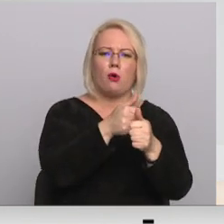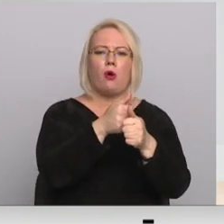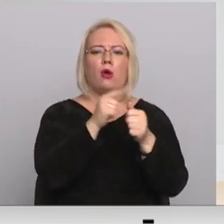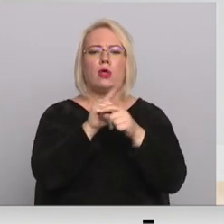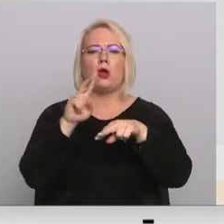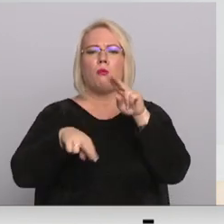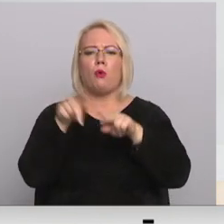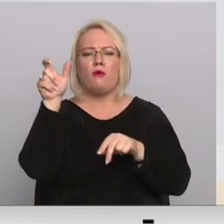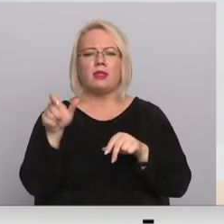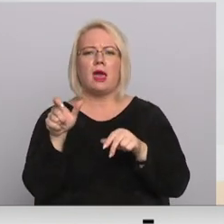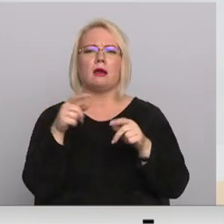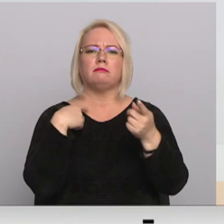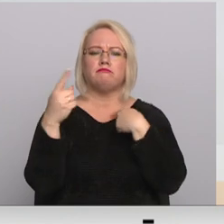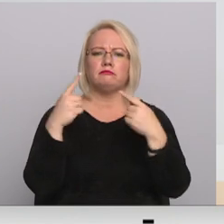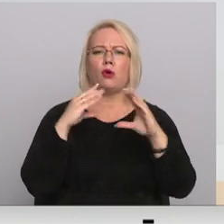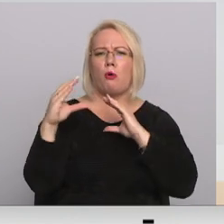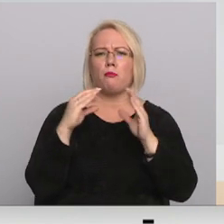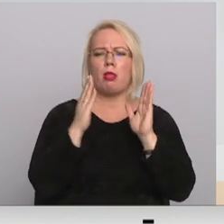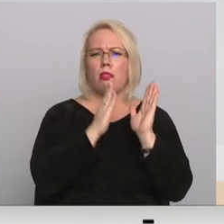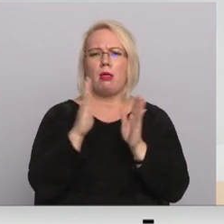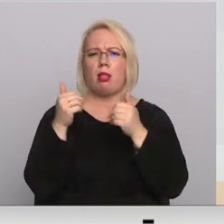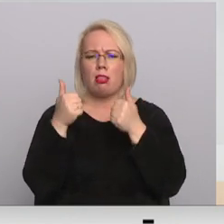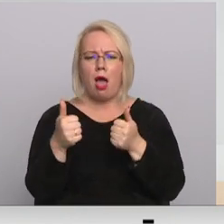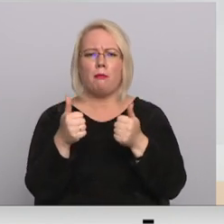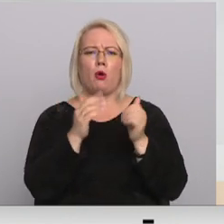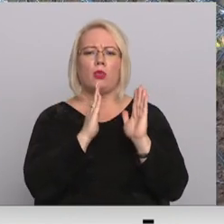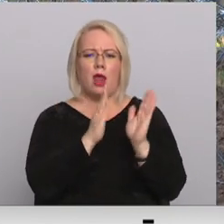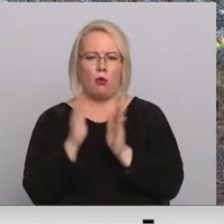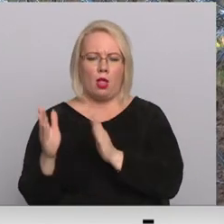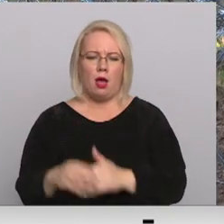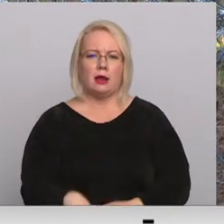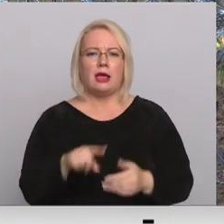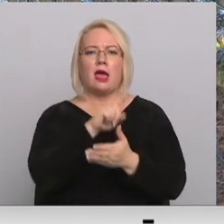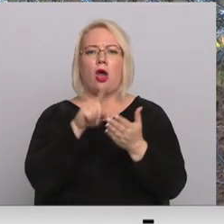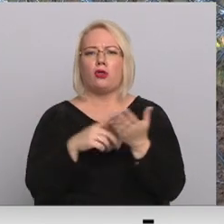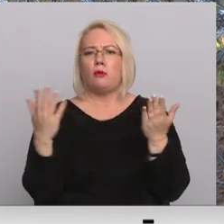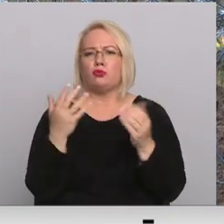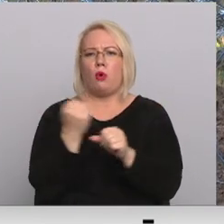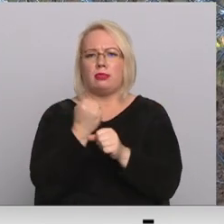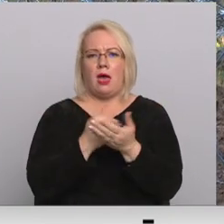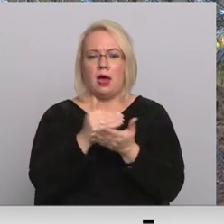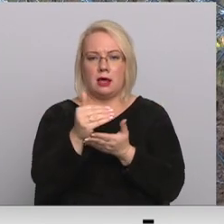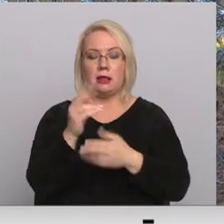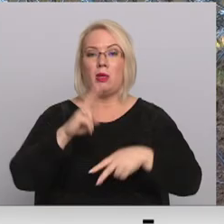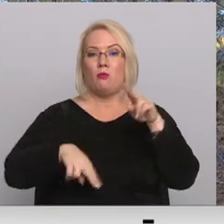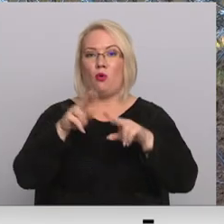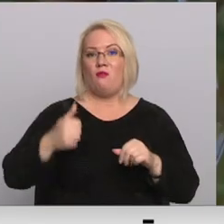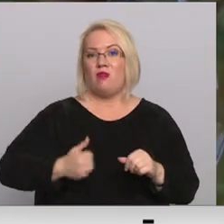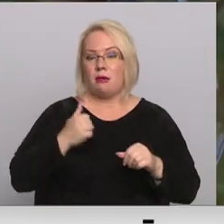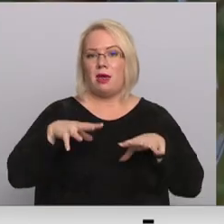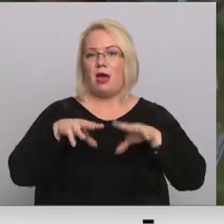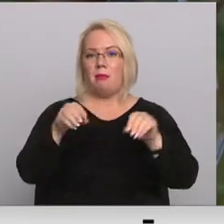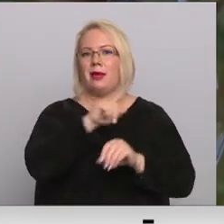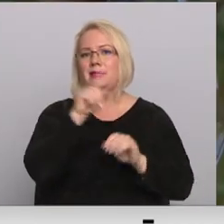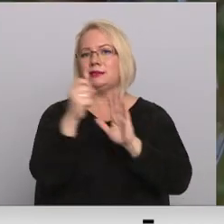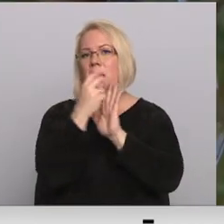par kādam strīdīgām vietām, to līdz nāk fotofiksācijas un jautājumu, ko darīt. Būvniekam darbi būtu jāpabeic līdz 18. novembrim,